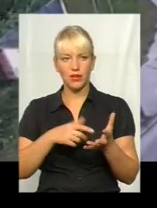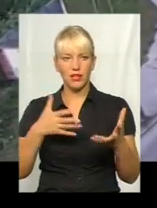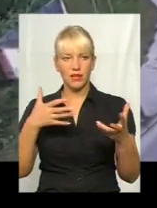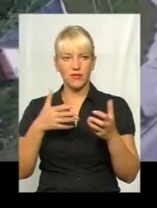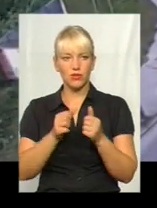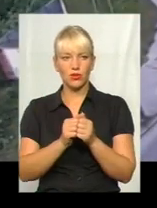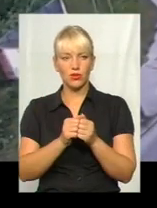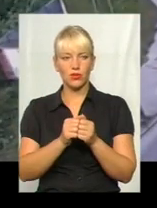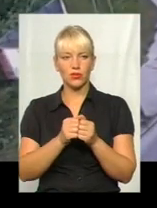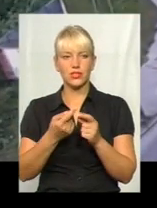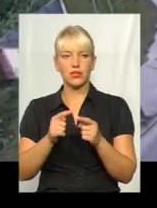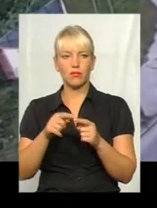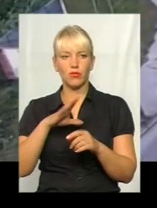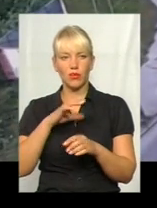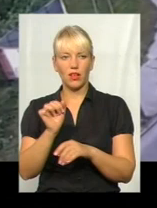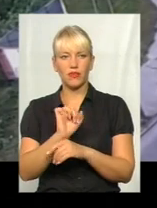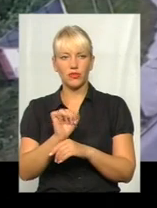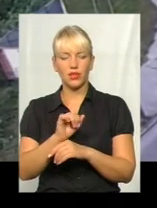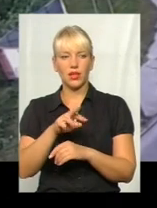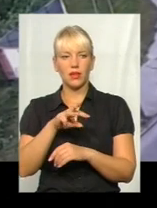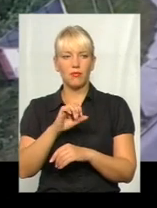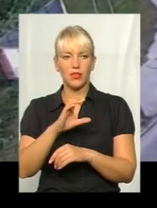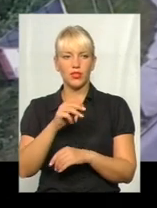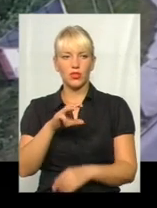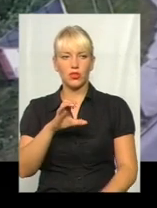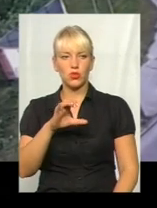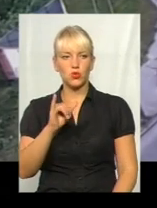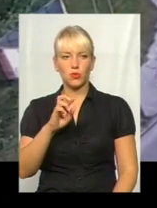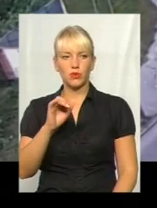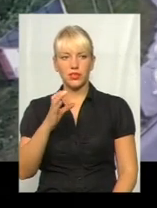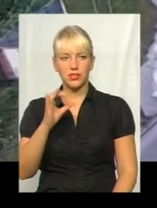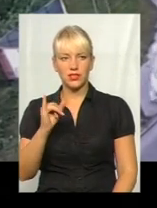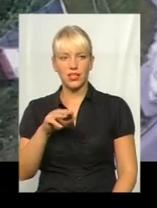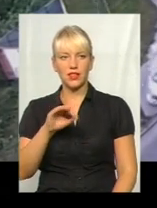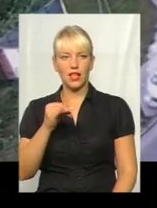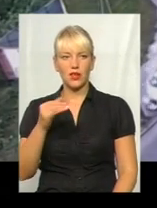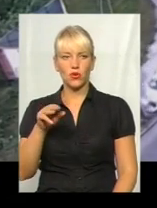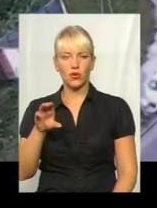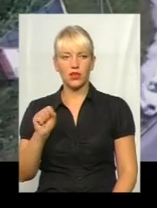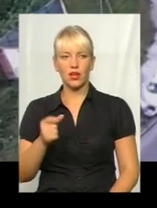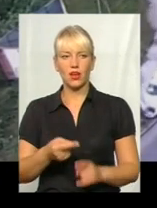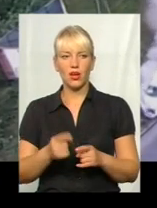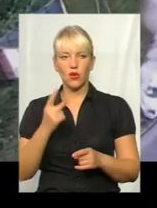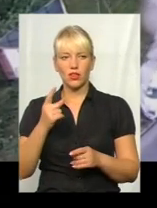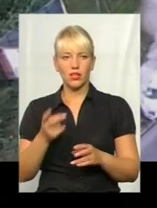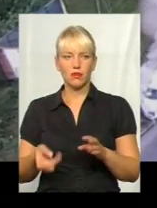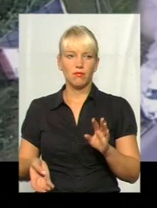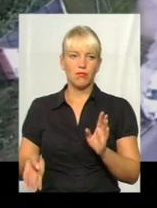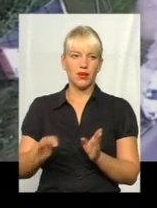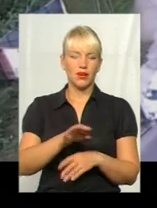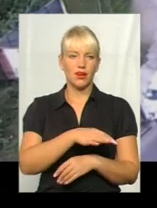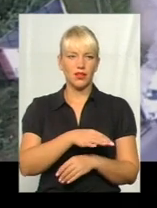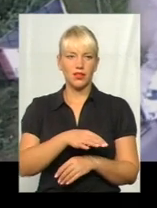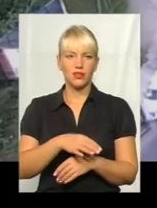пригоду, це були автомобілі Міцубіші та Тойота. Один автомобіль, він нааснідок зіткнення вилетів на тротуар, перекинувся,